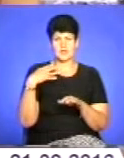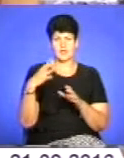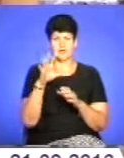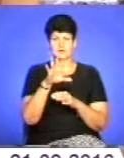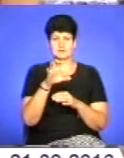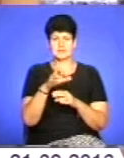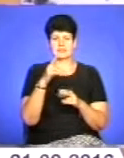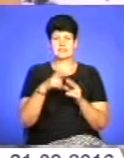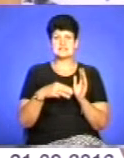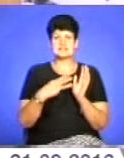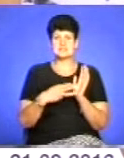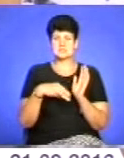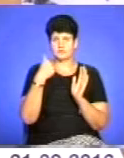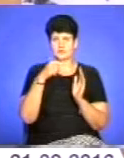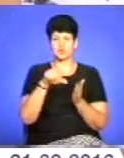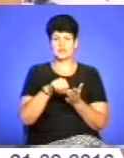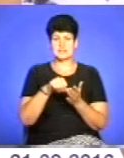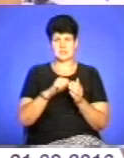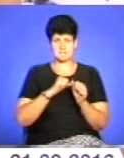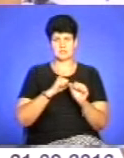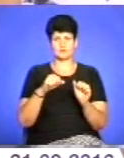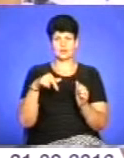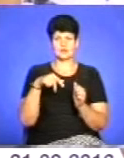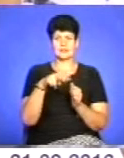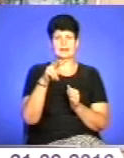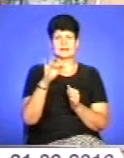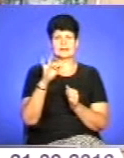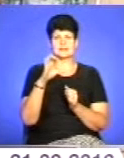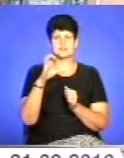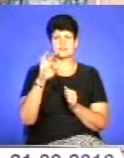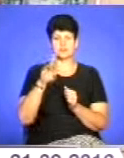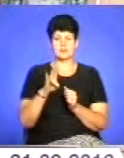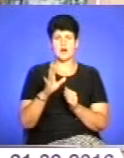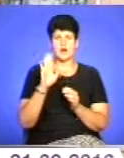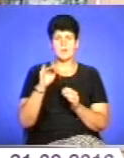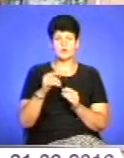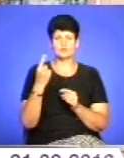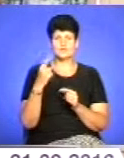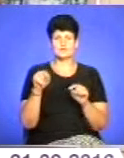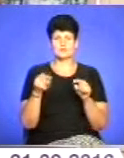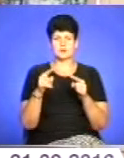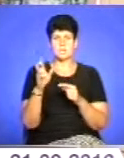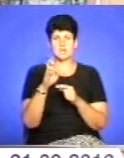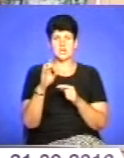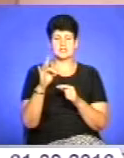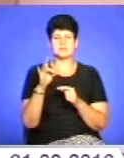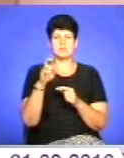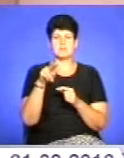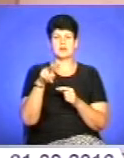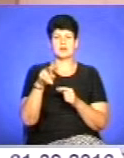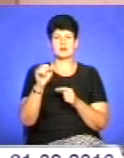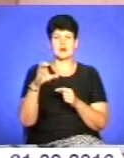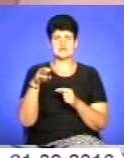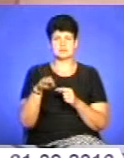кінець 80-х він учасник патріотичної ходи до Лесоні, згодом один із засновників Бережанського пласту та